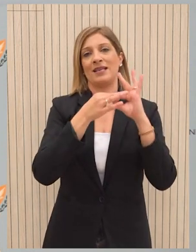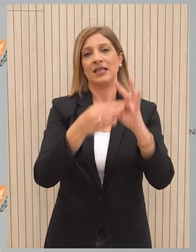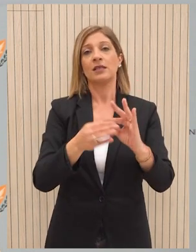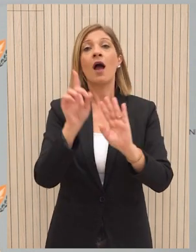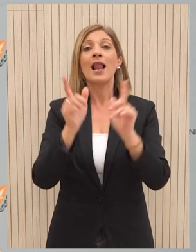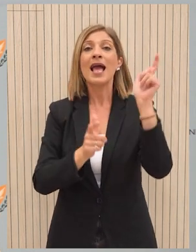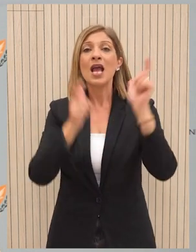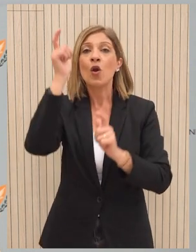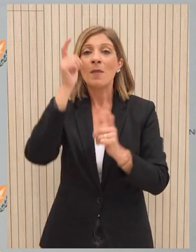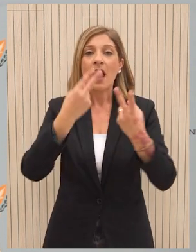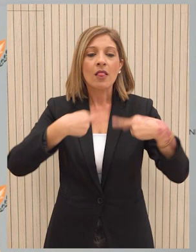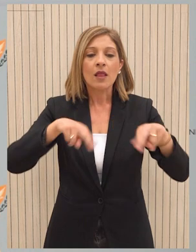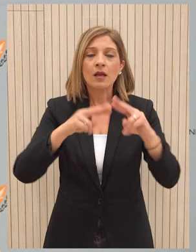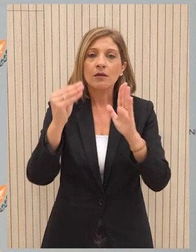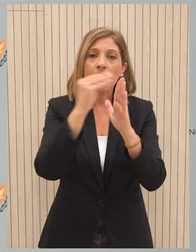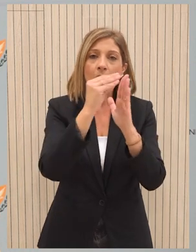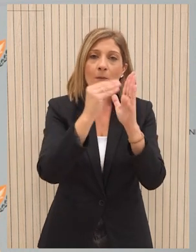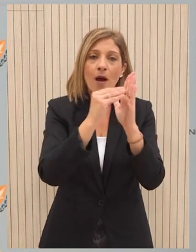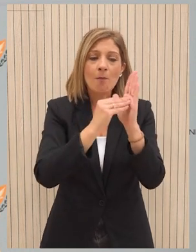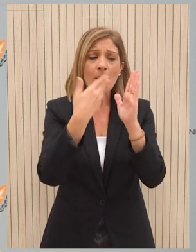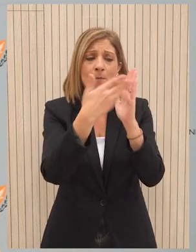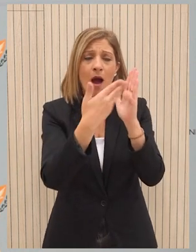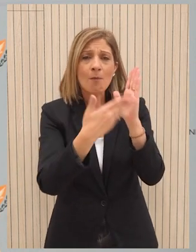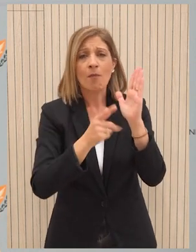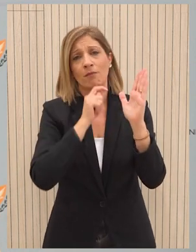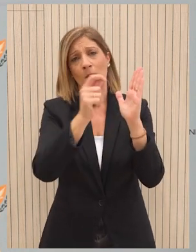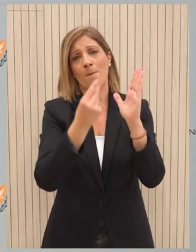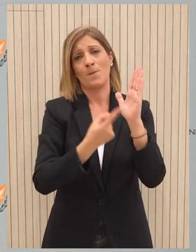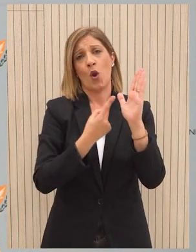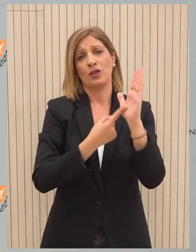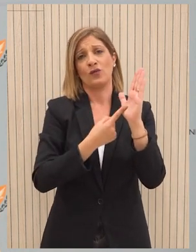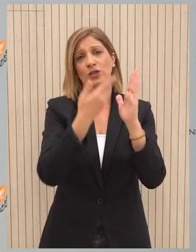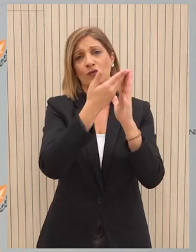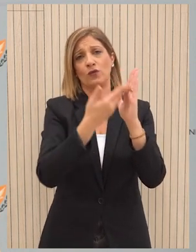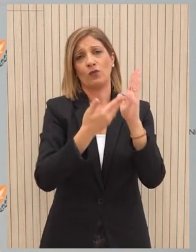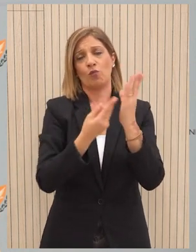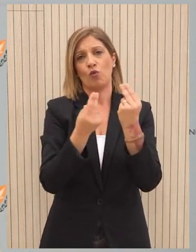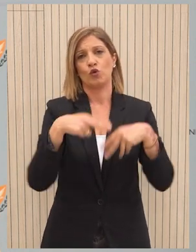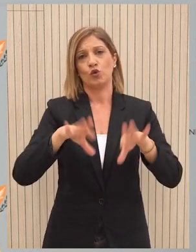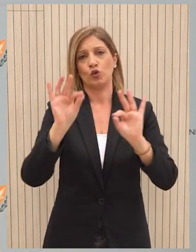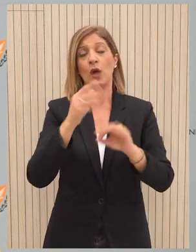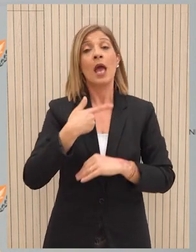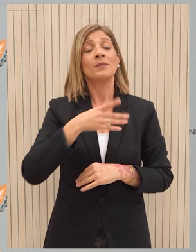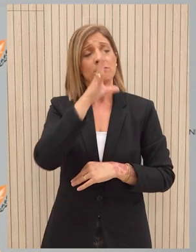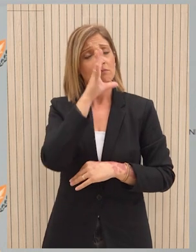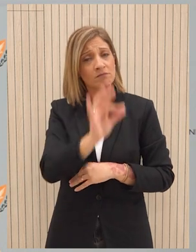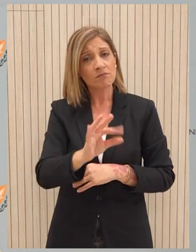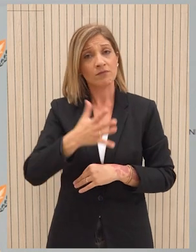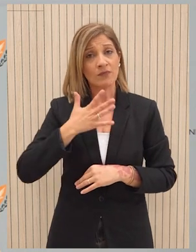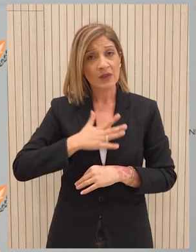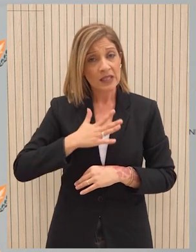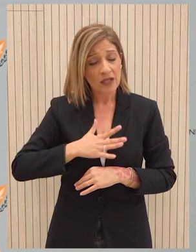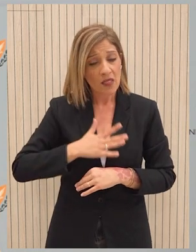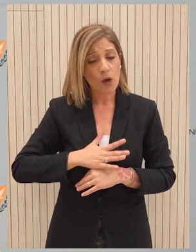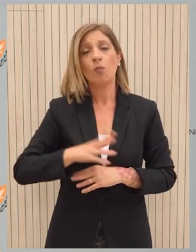των Ηνωμένων Εθνών είναι συγκεκριμένοι ότι οι ώρες που μπορεί να οδηγήσουν ξανά σε επανέναρξη των διαπραγματεύσεων εμείς με ειλικρινή πολιτική βούληση μπαίνουμε